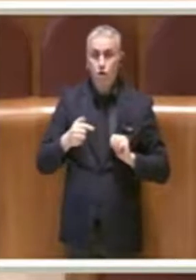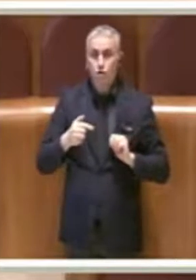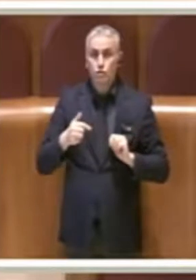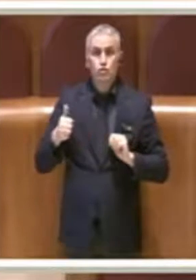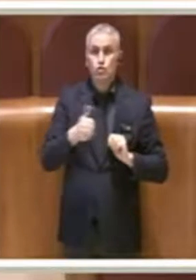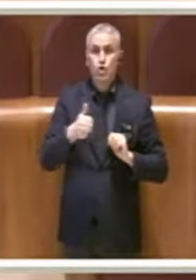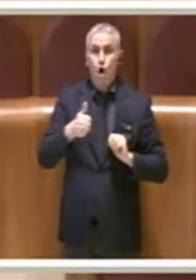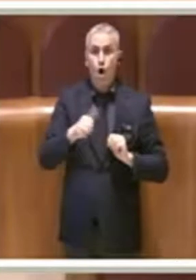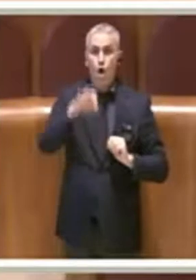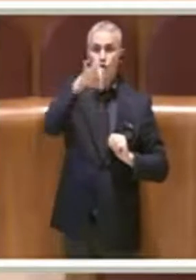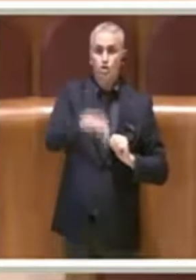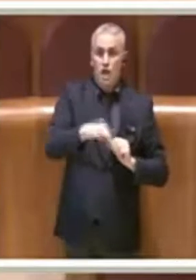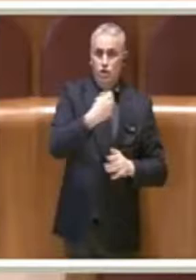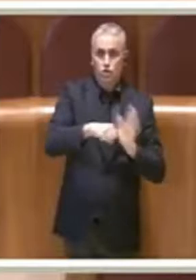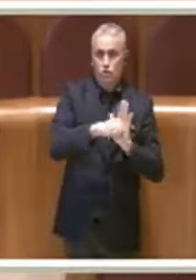pini.